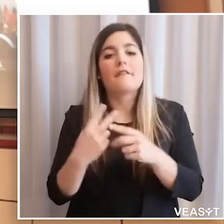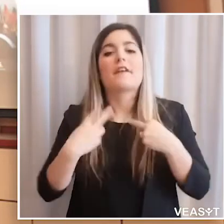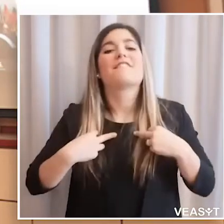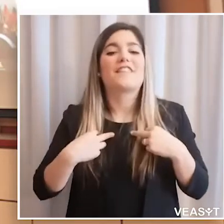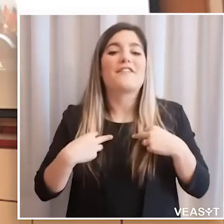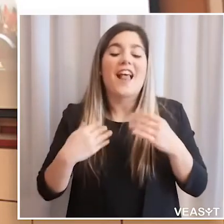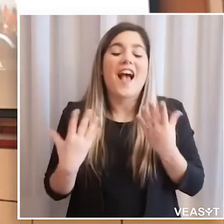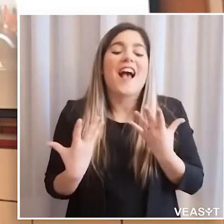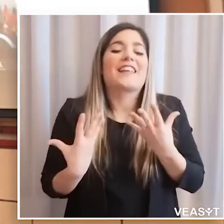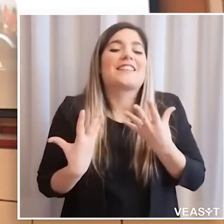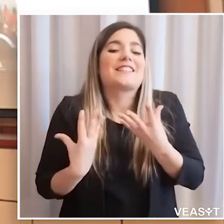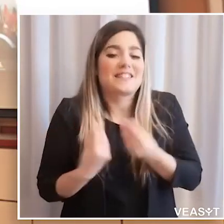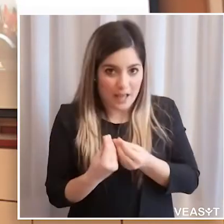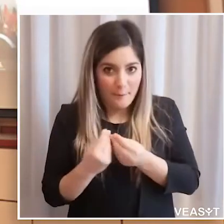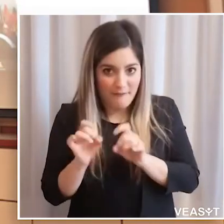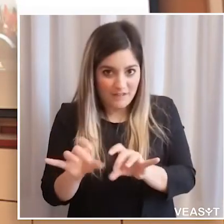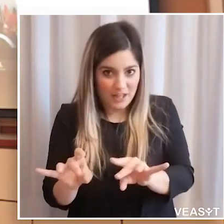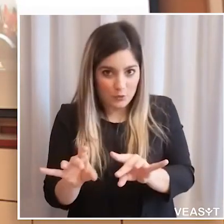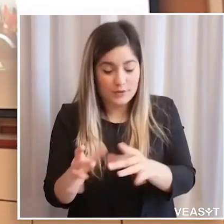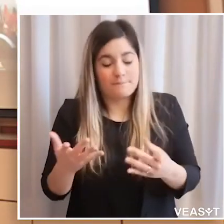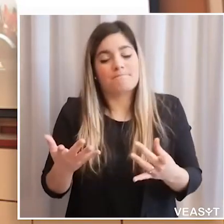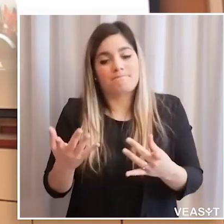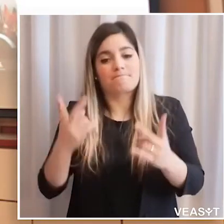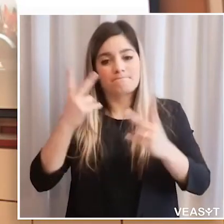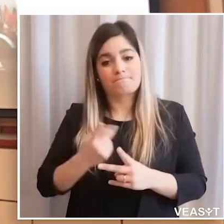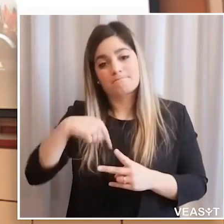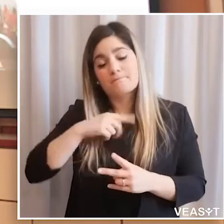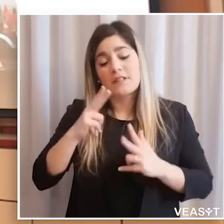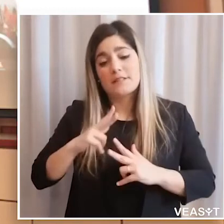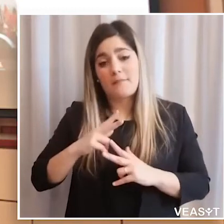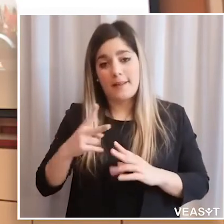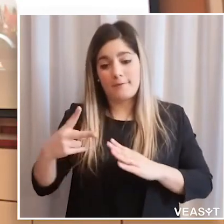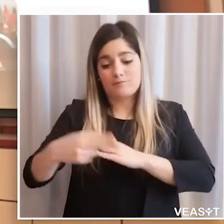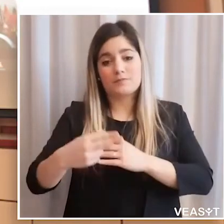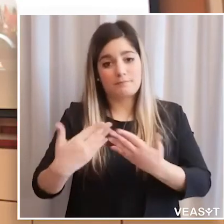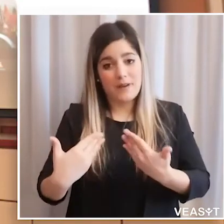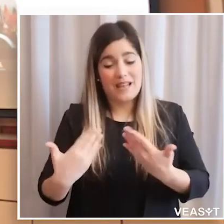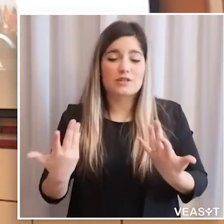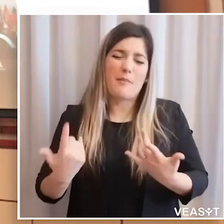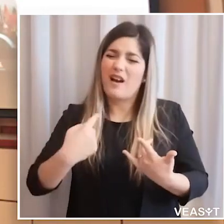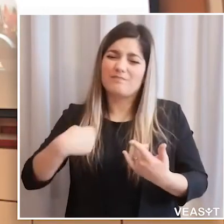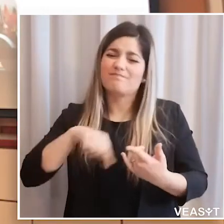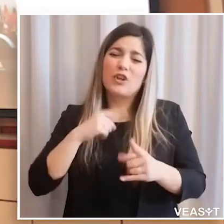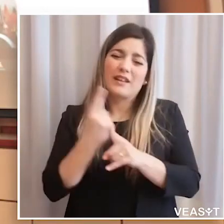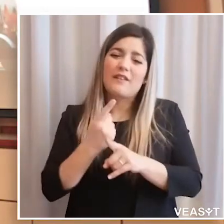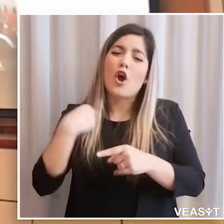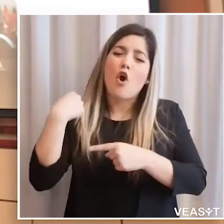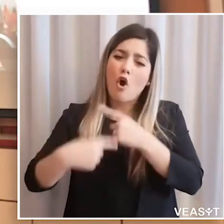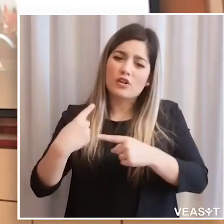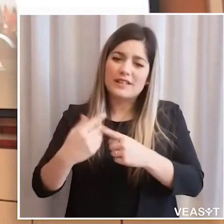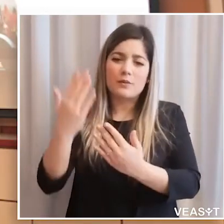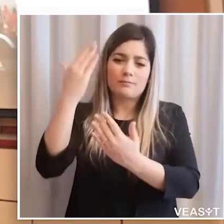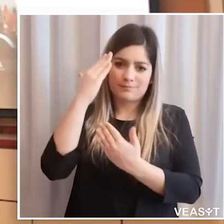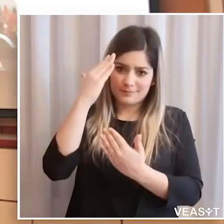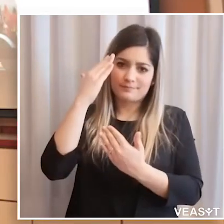attenzione, è un tema con il quale dovremmo convivere per un po' di tempo, speriamo che possa a breve finire, però dobbiamo usare